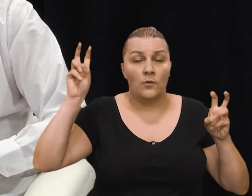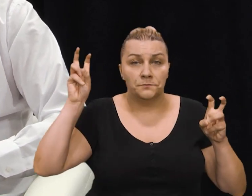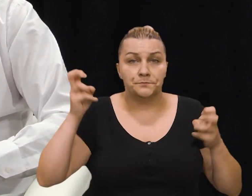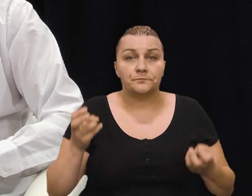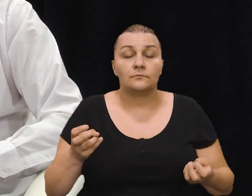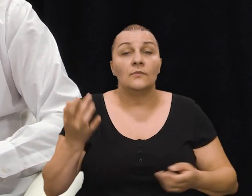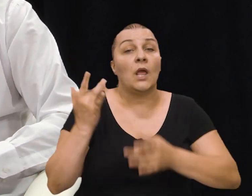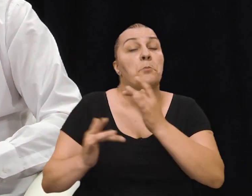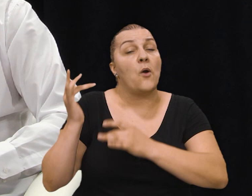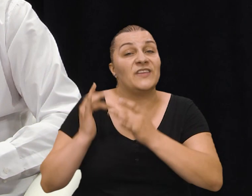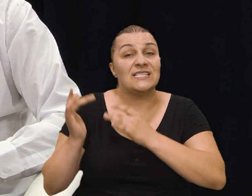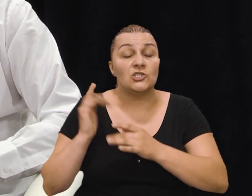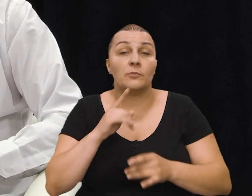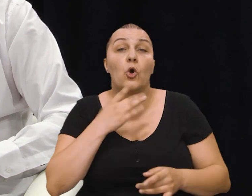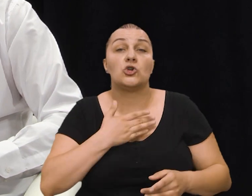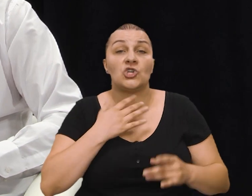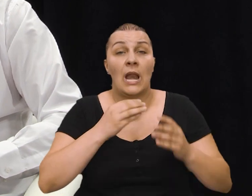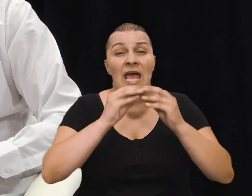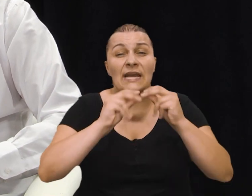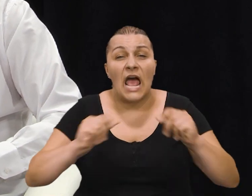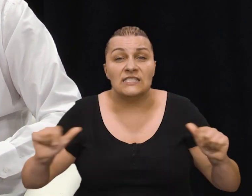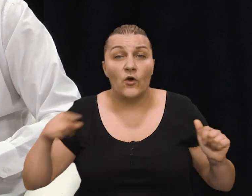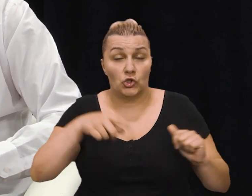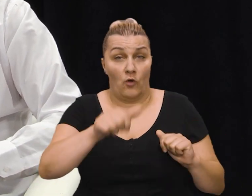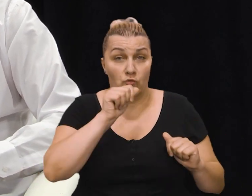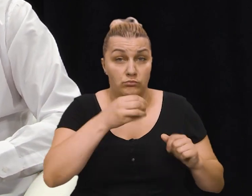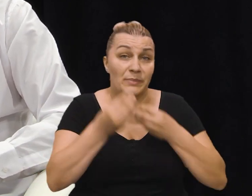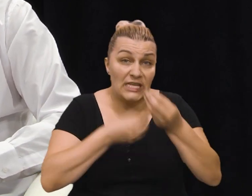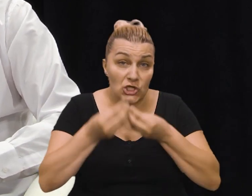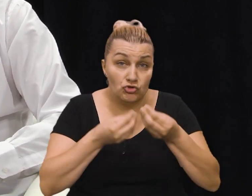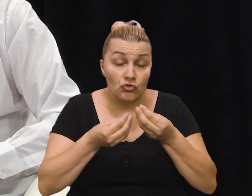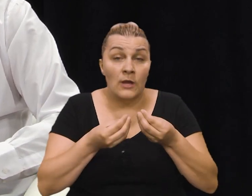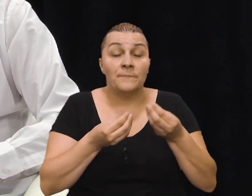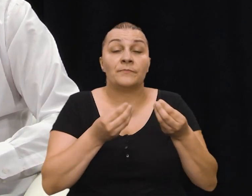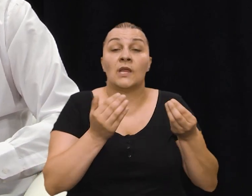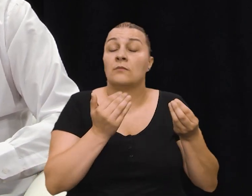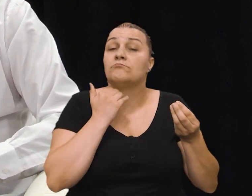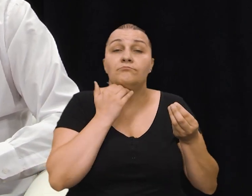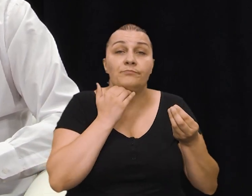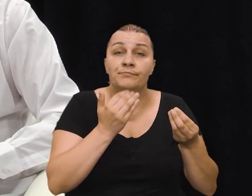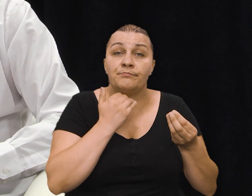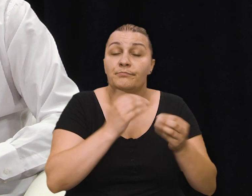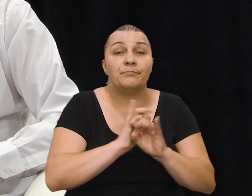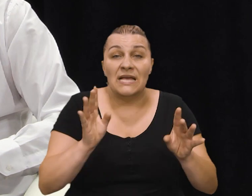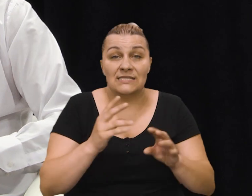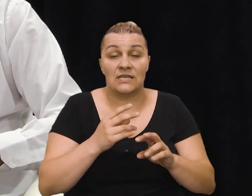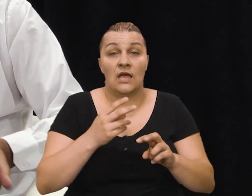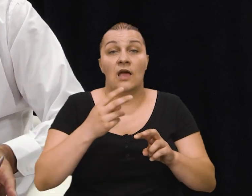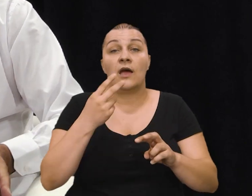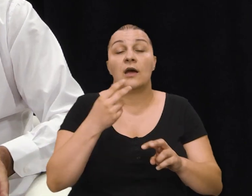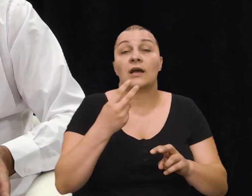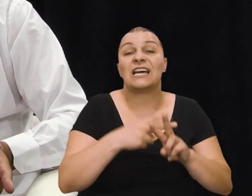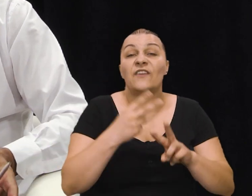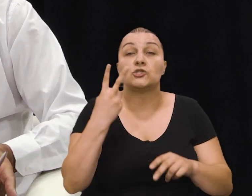u navodne znakove povjesničarima koji žele razvoditi tu priču u suradnji bez Hrvatskog vijeća obrane i